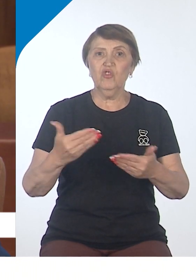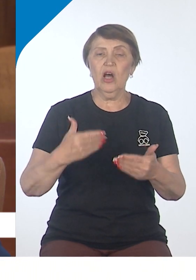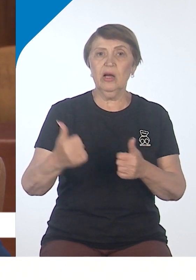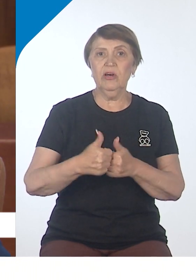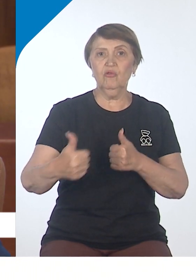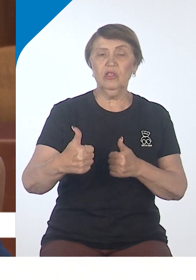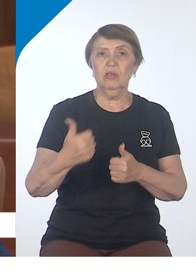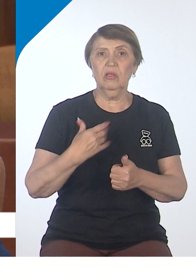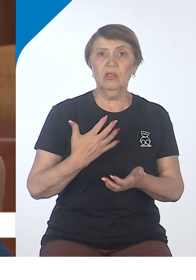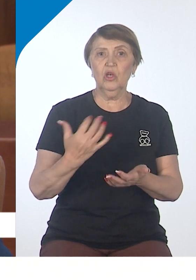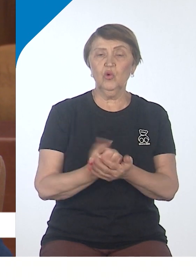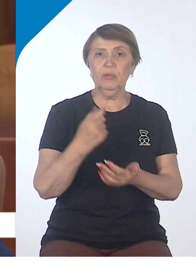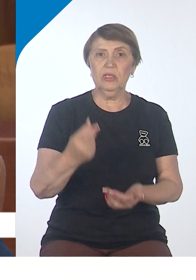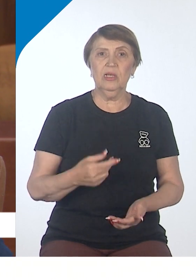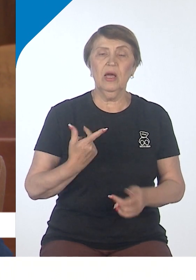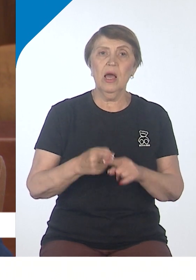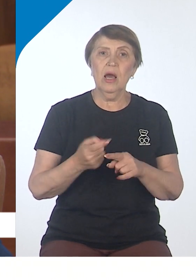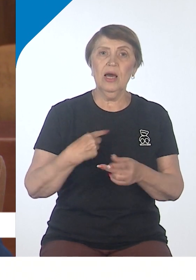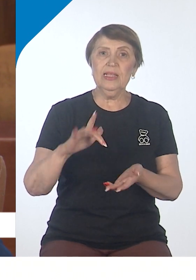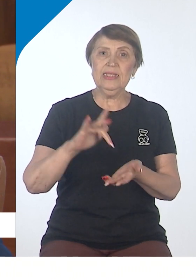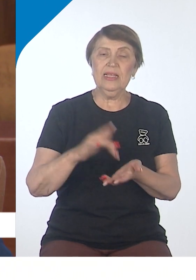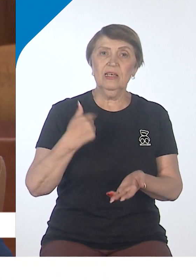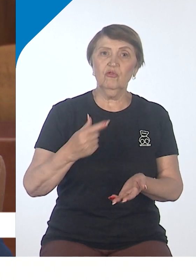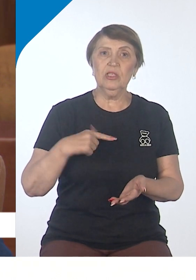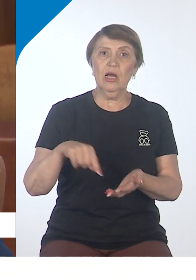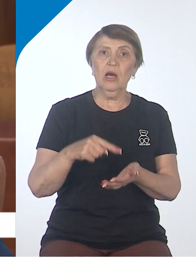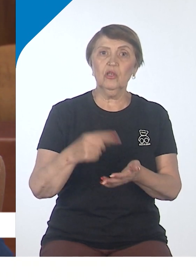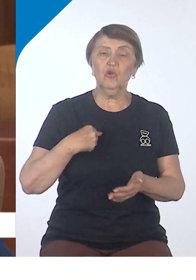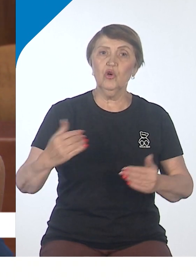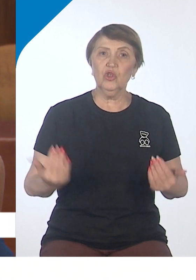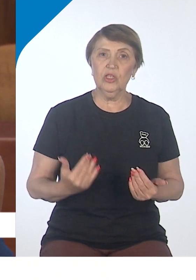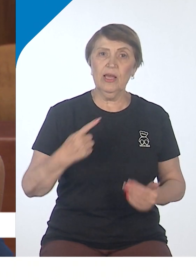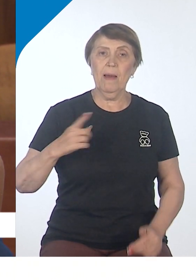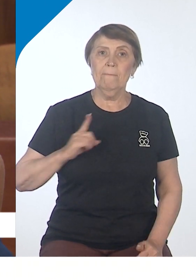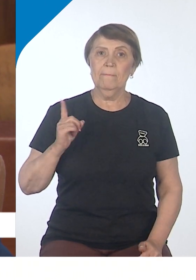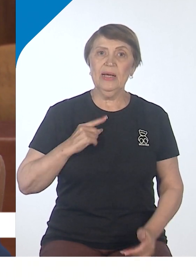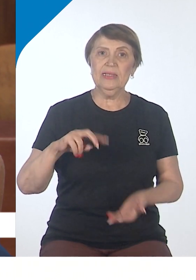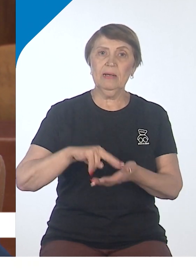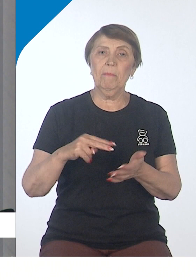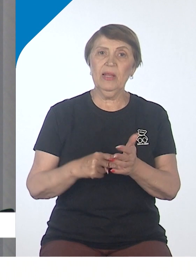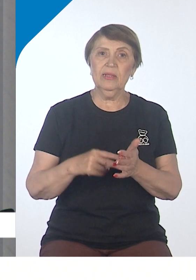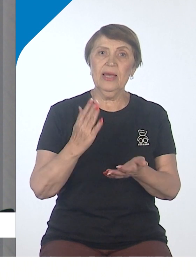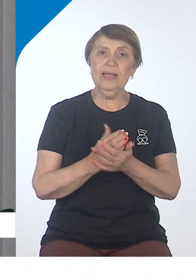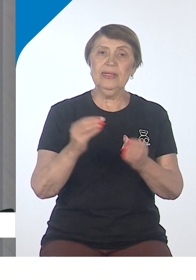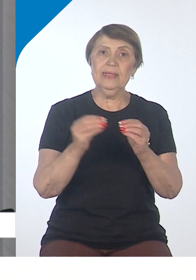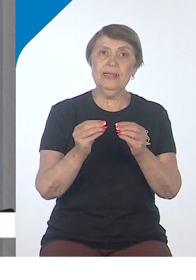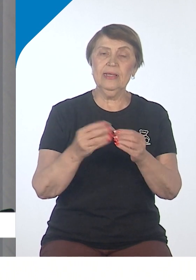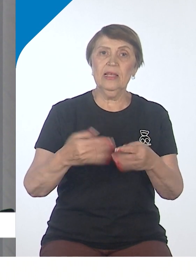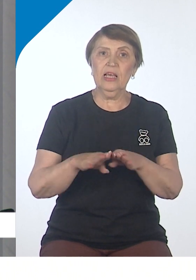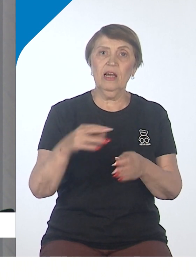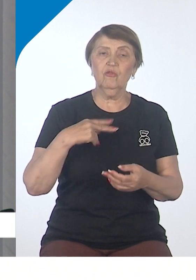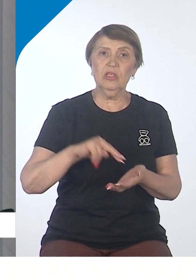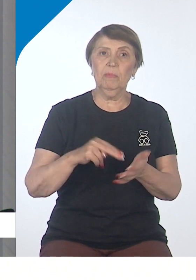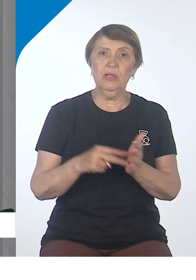районы развиваются на основе центров городской жизни и в мастер-плане предусмотрено создание десяти цехжем. В Рио губернатора